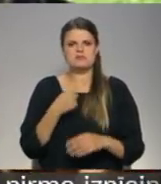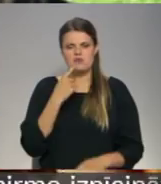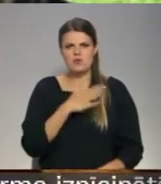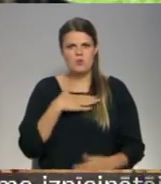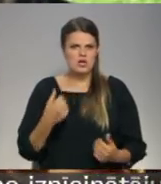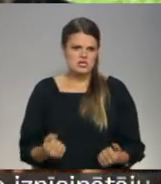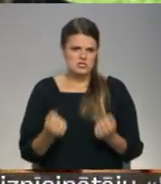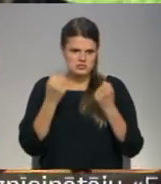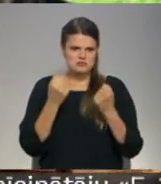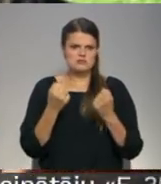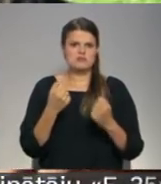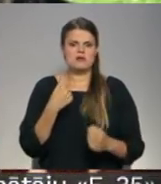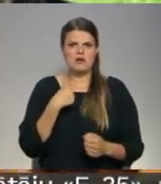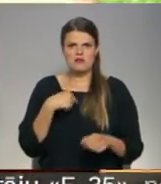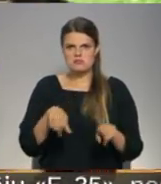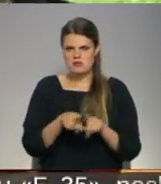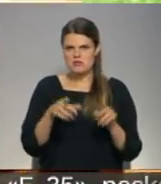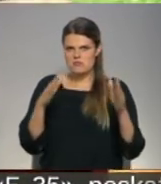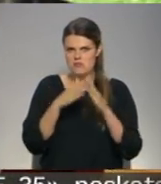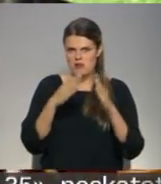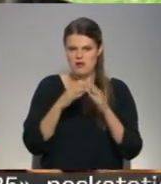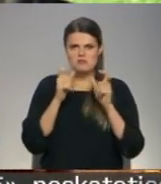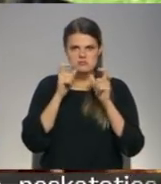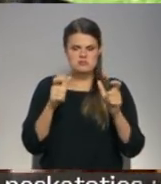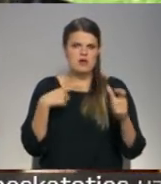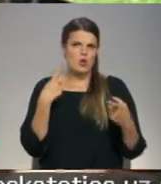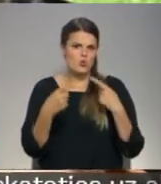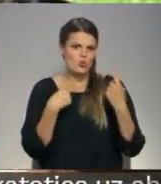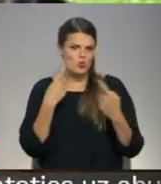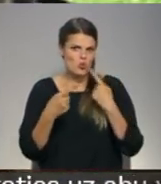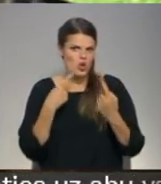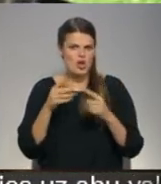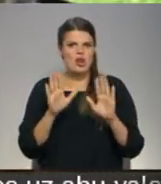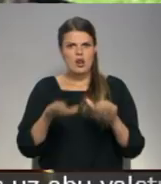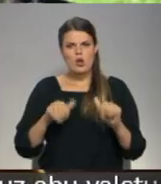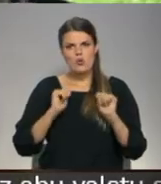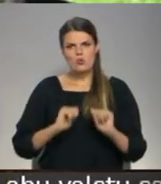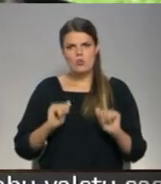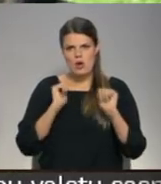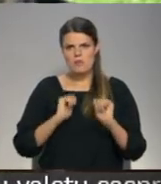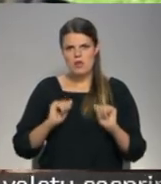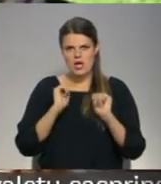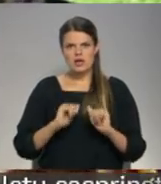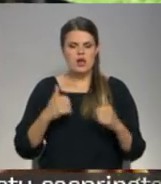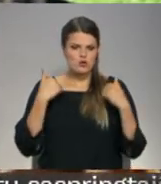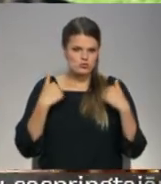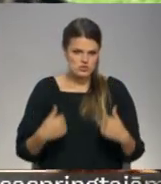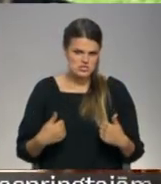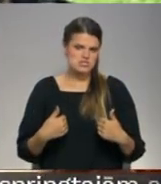un es pat mājās skaļi runājos, lai nomiedinātu sevi,